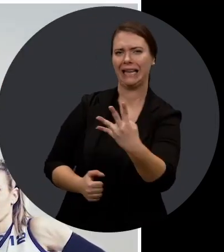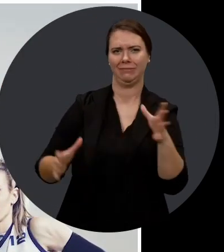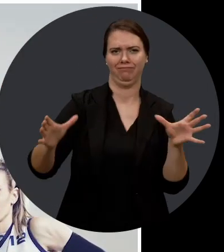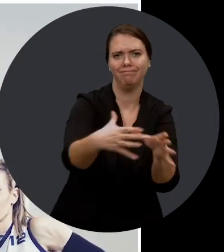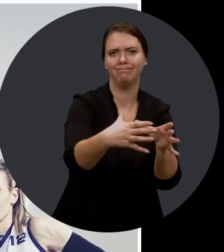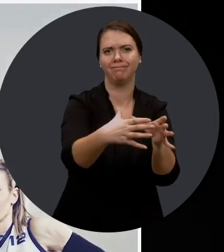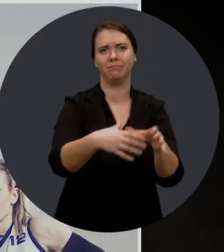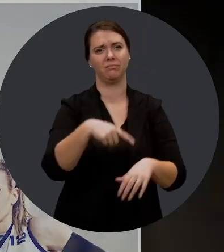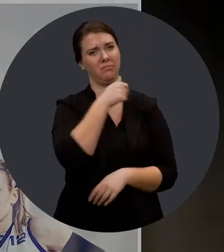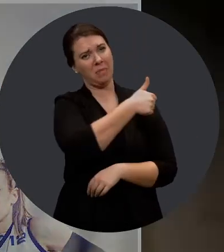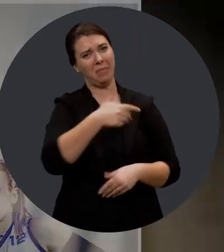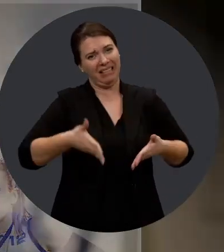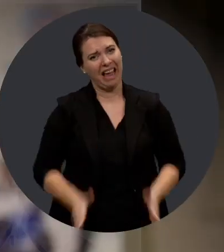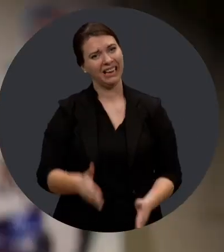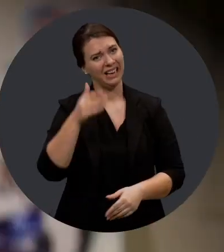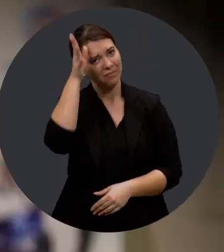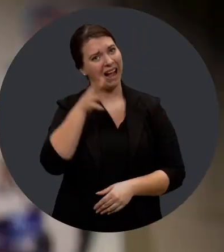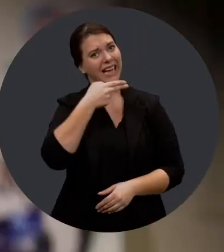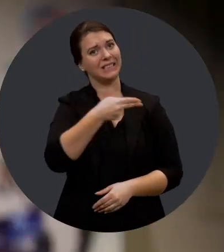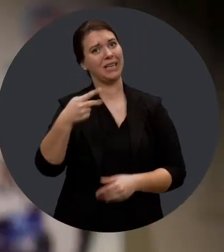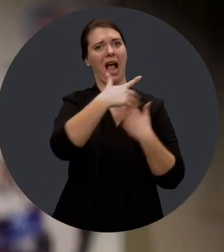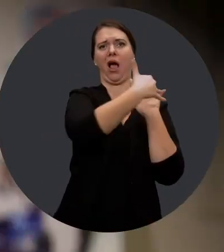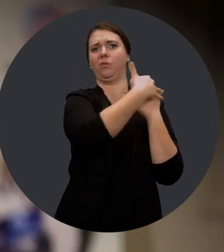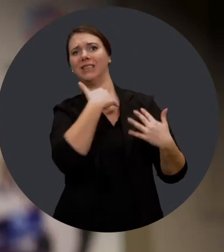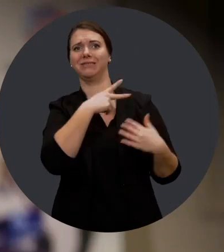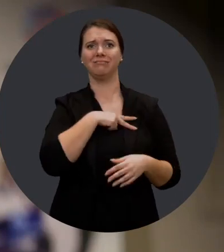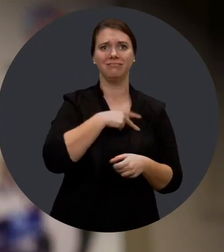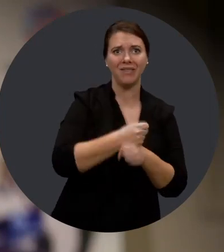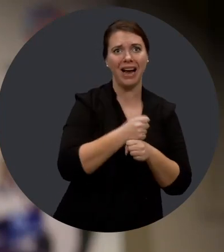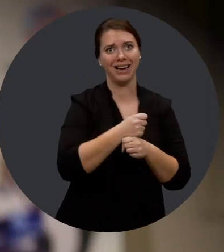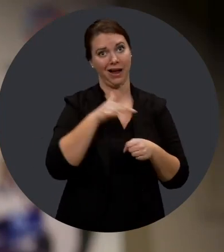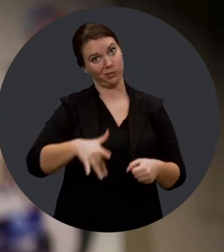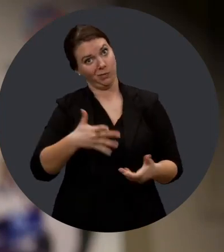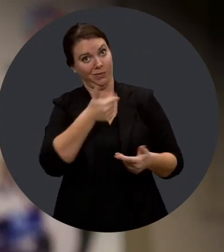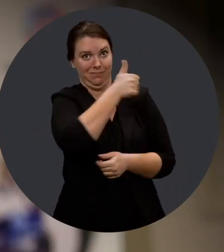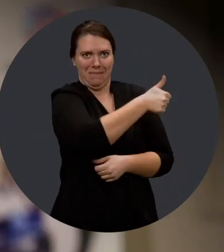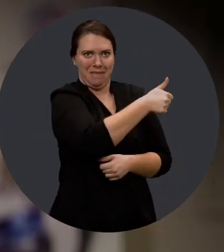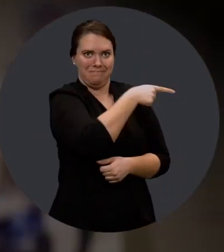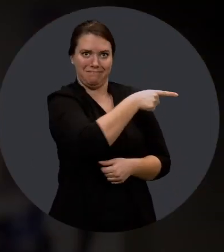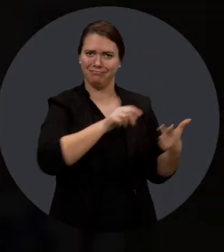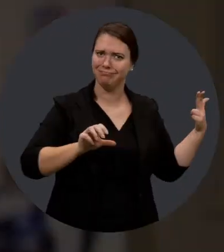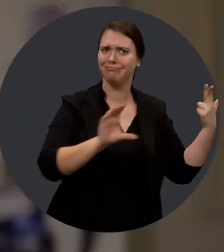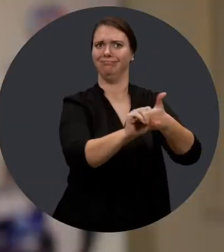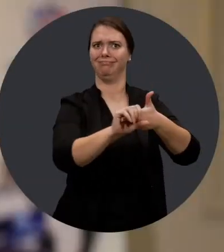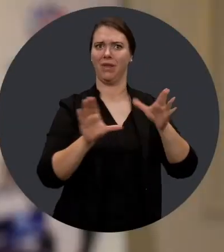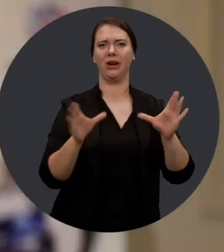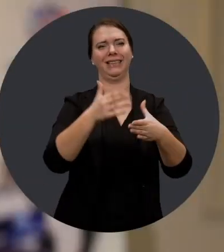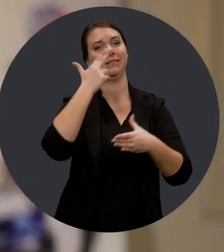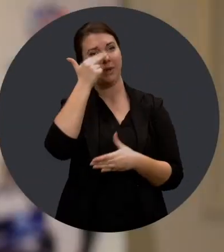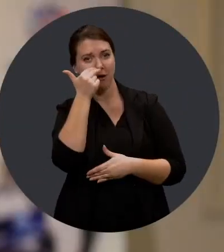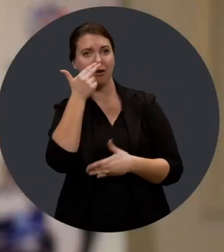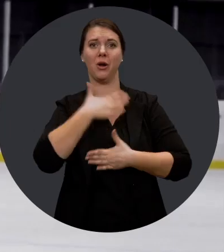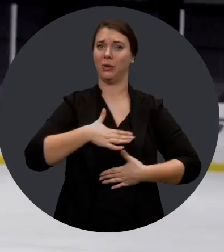Je suis née de parents handicapés qui m'ont beaucoup influencée dans ma carrière parce qu'ils étaient eux-mêmes très impliqués dans le